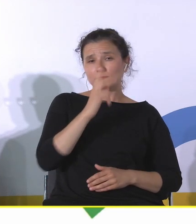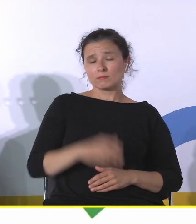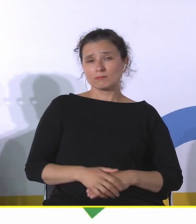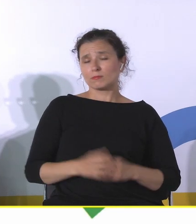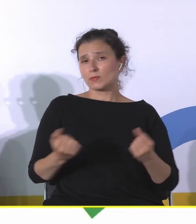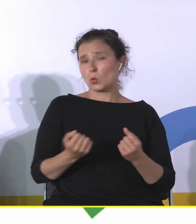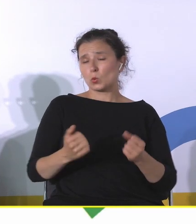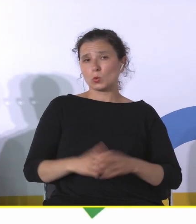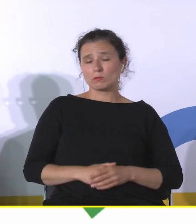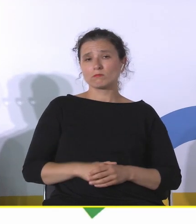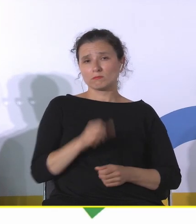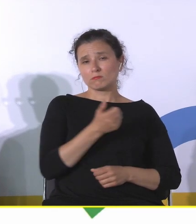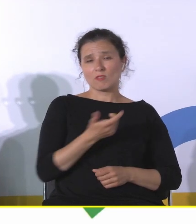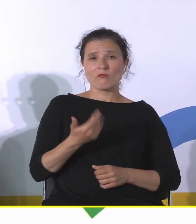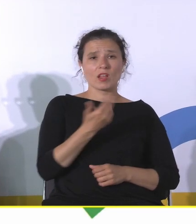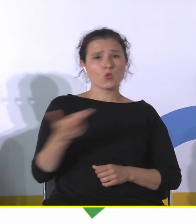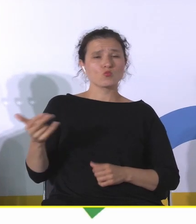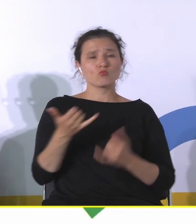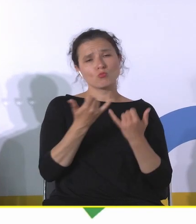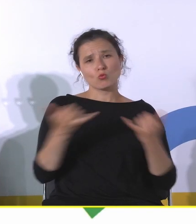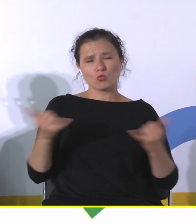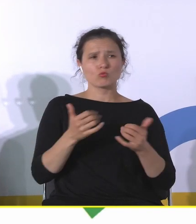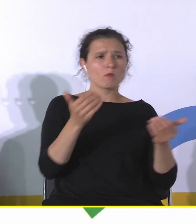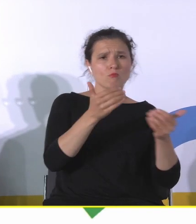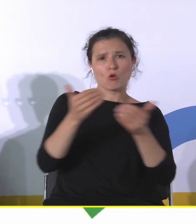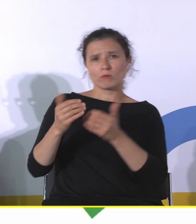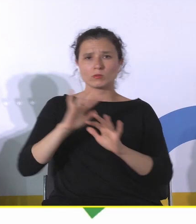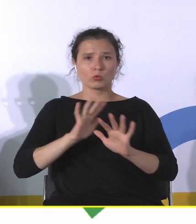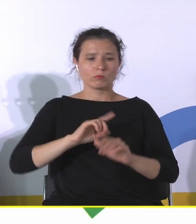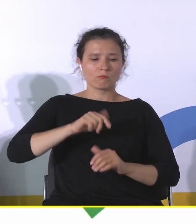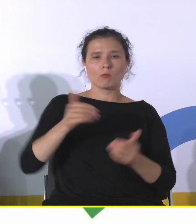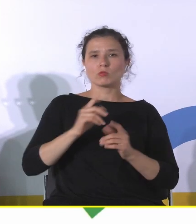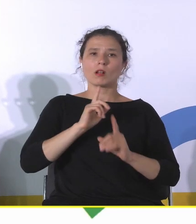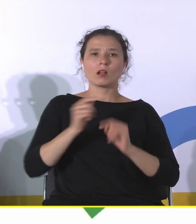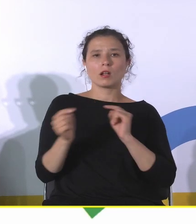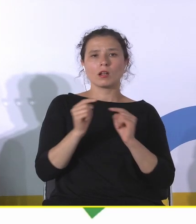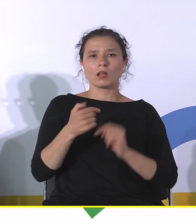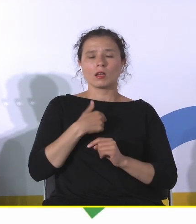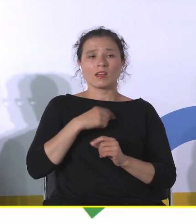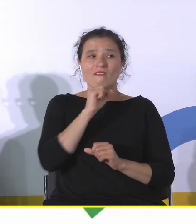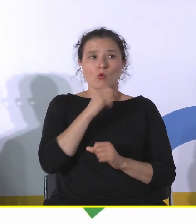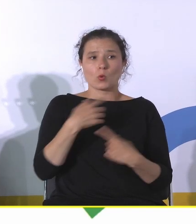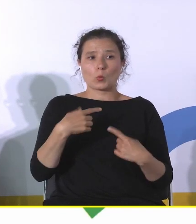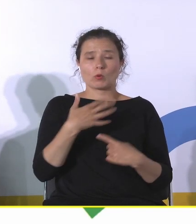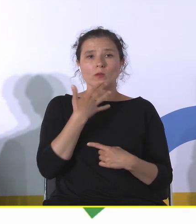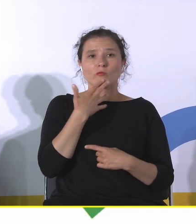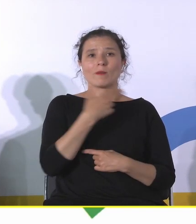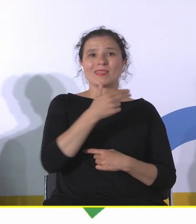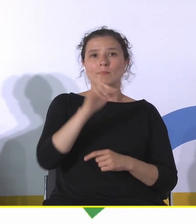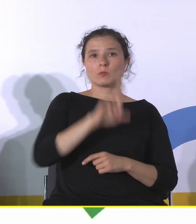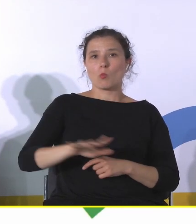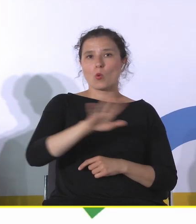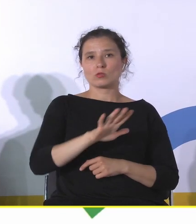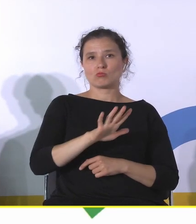wiele różnych potencjalnych kwestii, o których możemy mówić. Ja nie dotknęłam w ogóle tego wymiaru społecznego jeszcze, ale rozumiem,